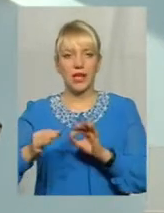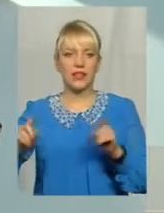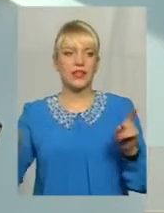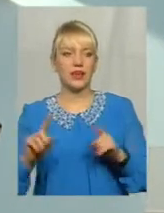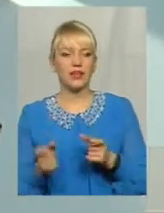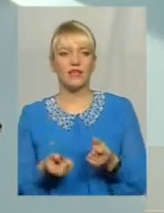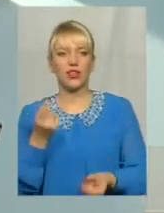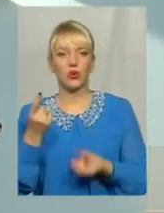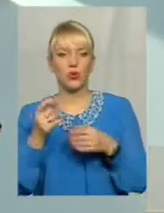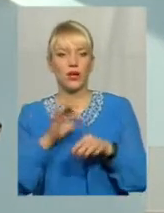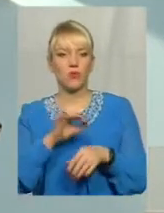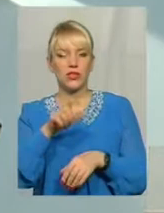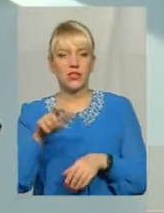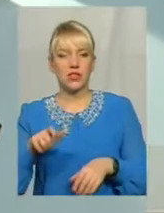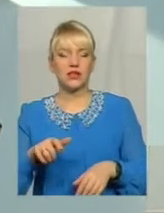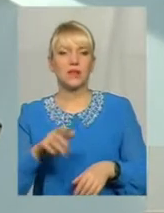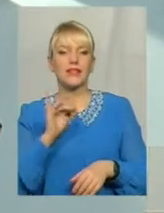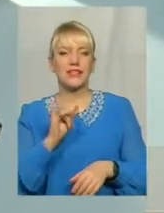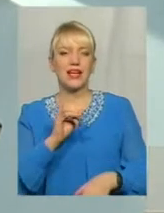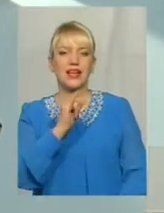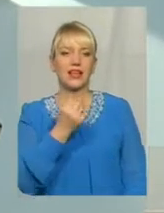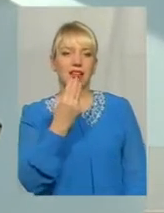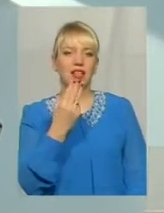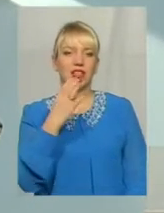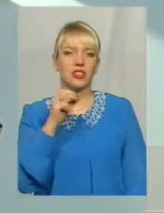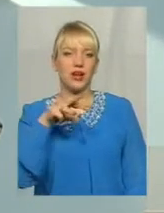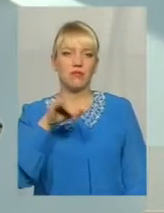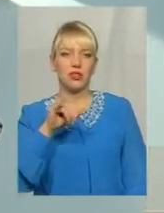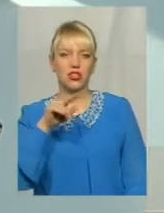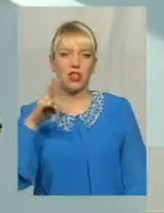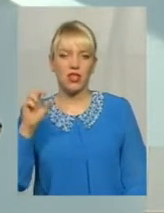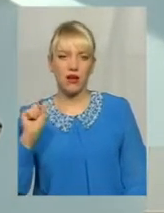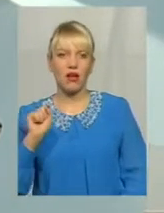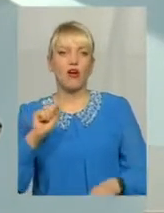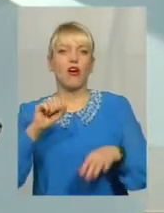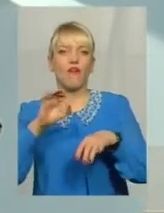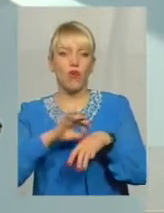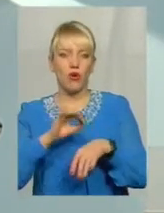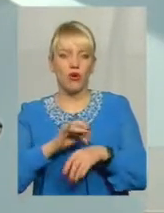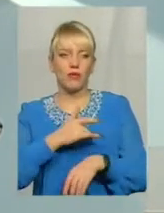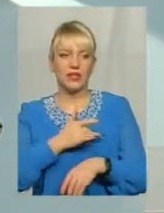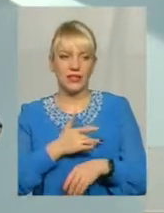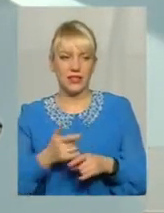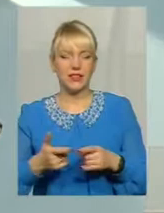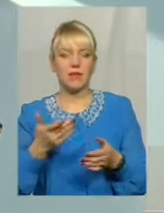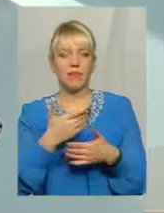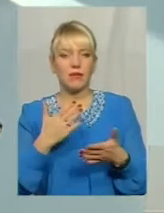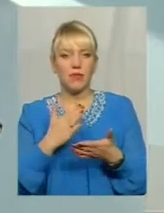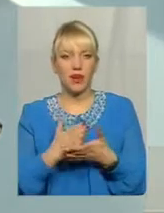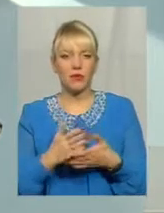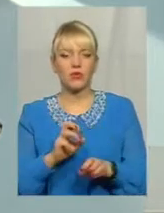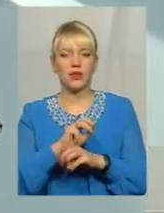ішемічною хворобою серця Власне, для невідкладних станів ми маємо абсолютно забезпечення Ми